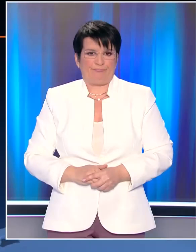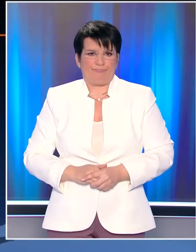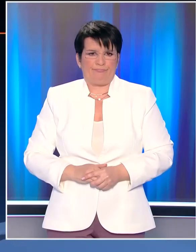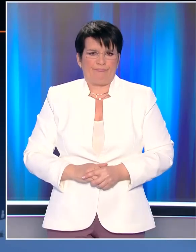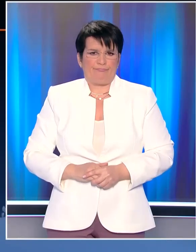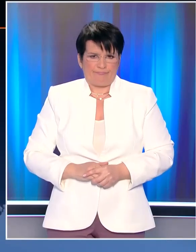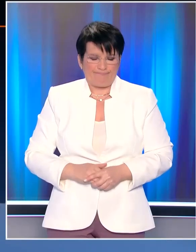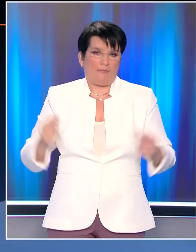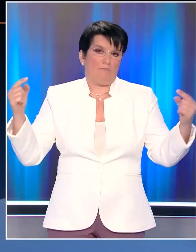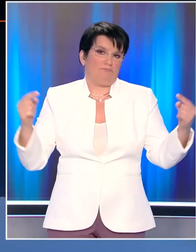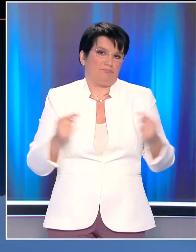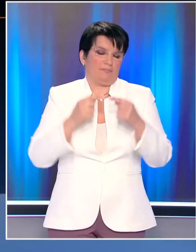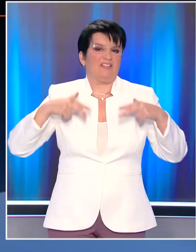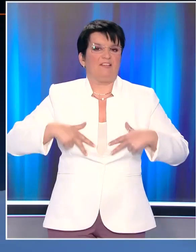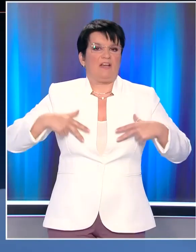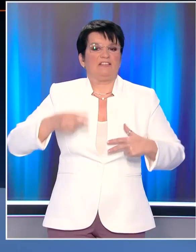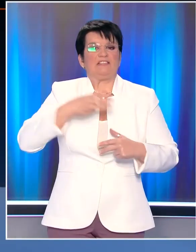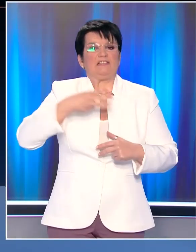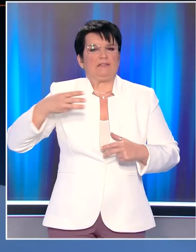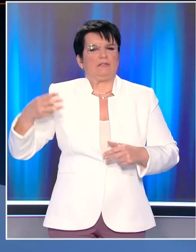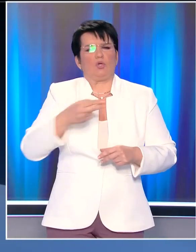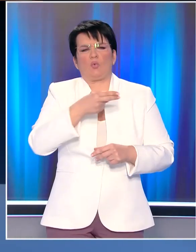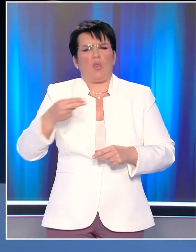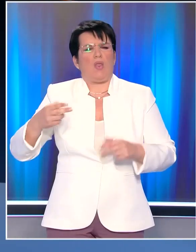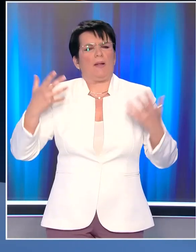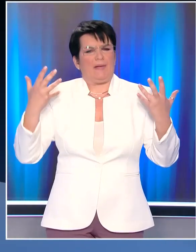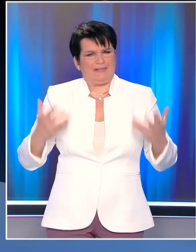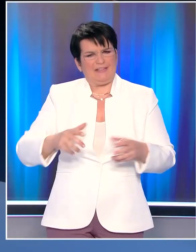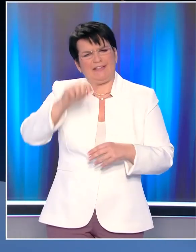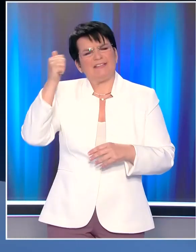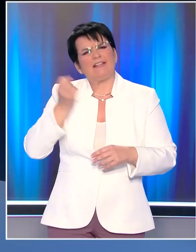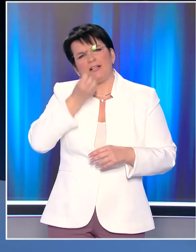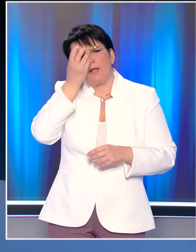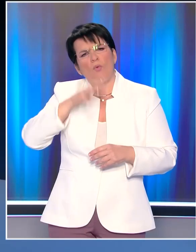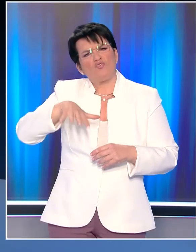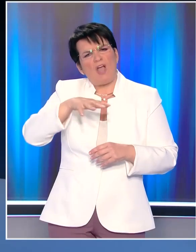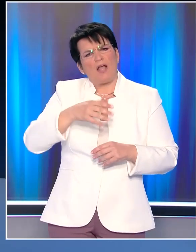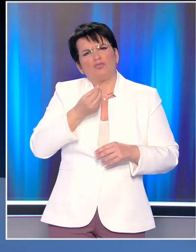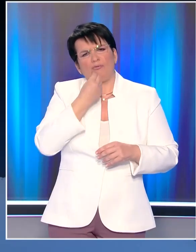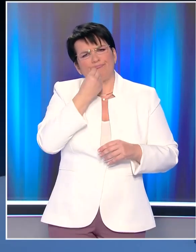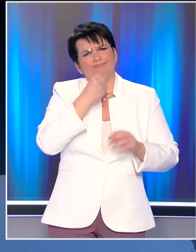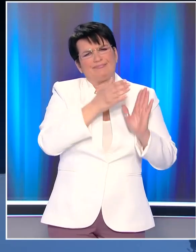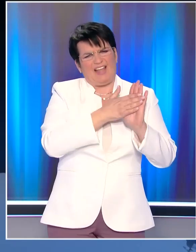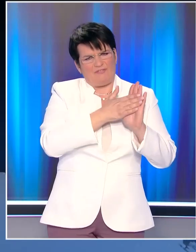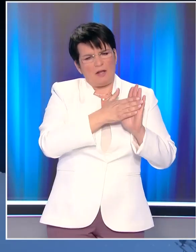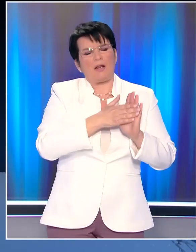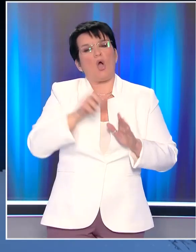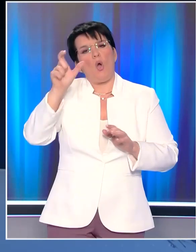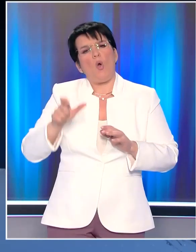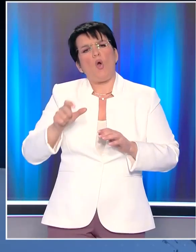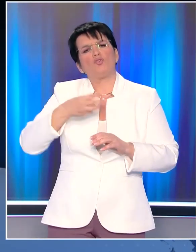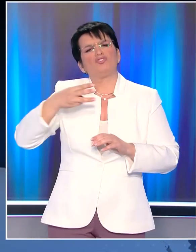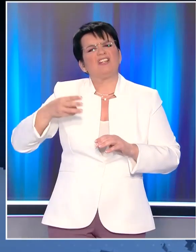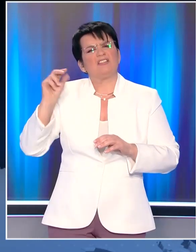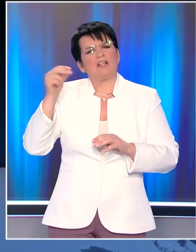Με τοπική σύγκρουση, η κυβέρνηση ΣΥΡΙΖΑ έχει πυροδοτήσει το επεισόδιο σε ταβέρνα του Μοσχάτου με πρωταγωνιστή τον Παύλο Πολάκη και